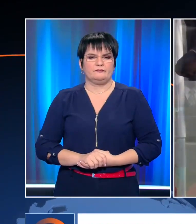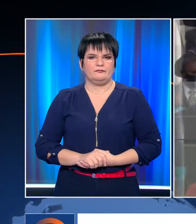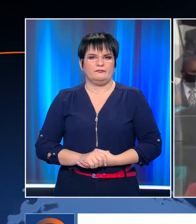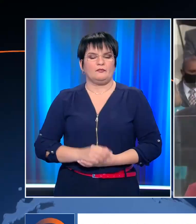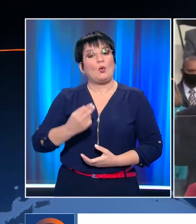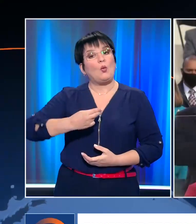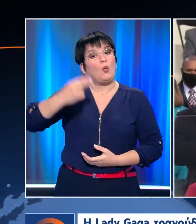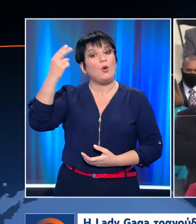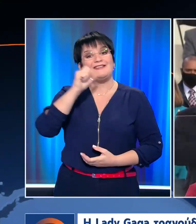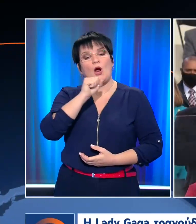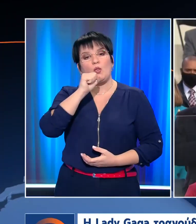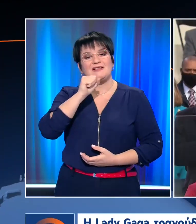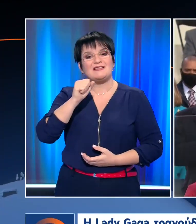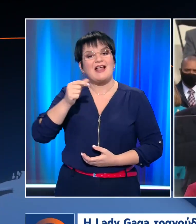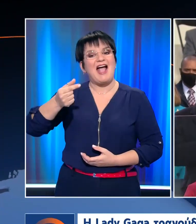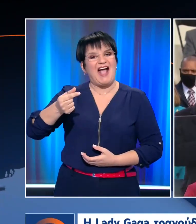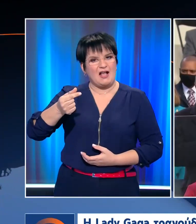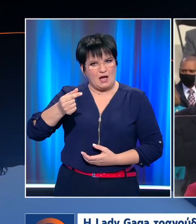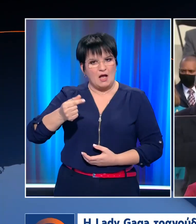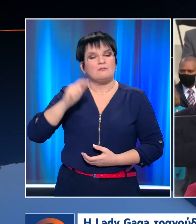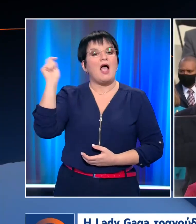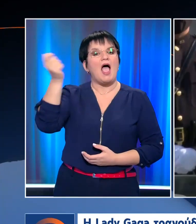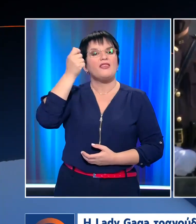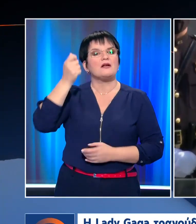Η Λέντι Γκάγα τραγούδισε τον εθνικό ύμνο.